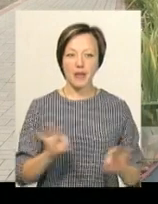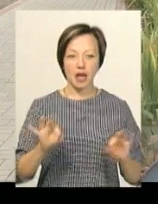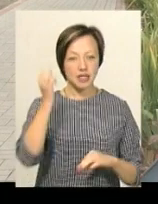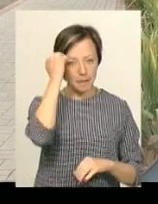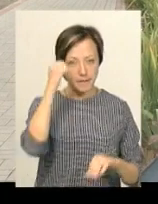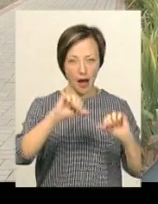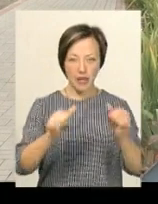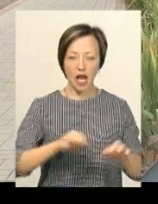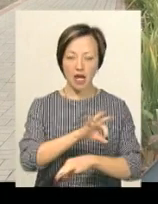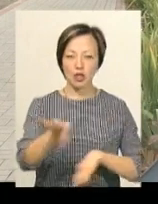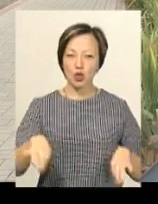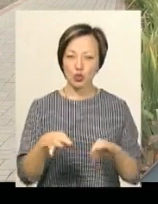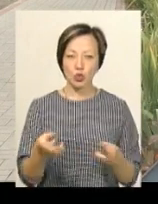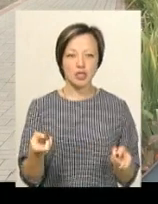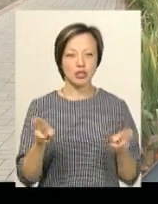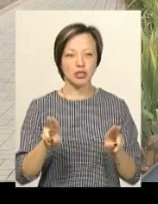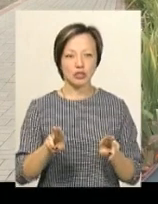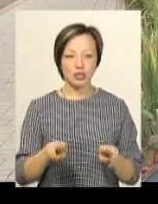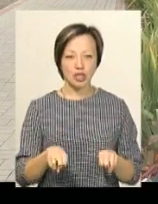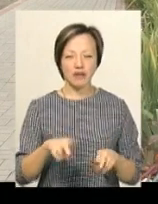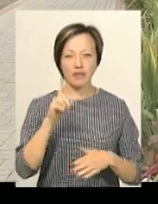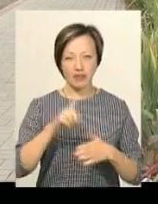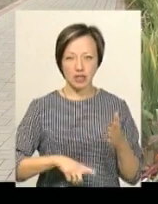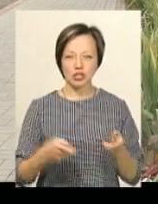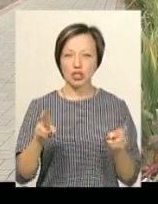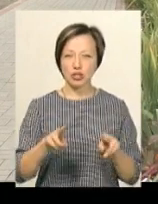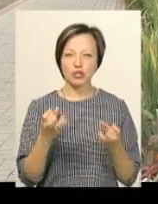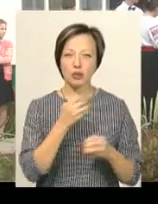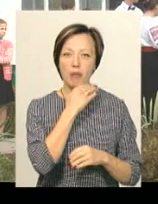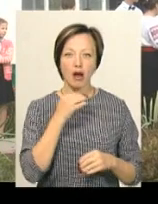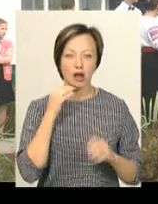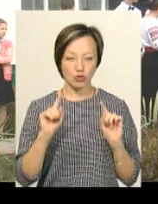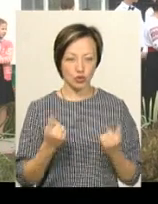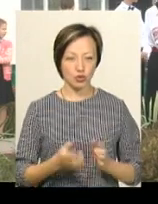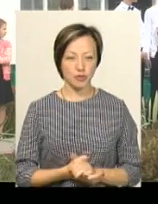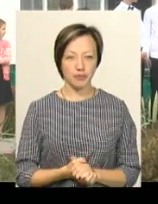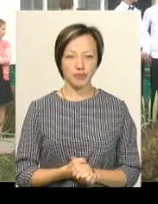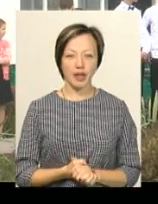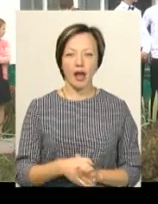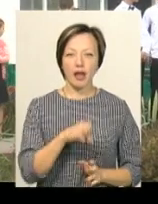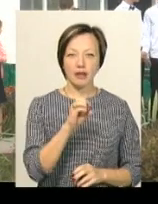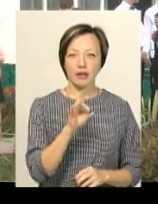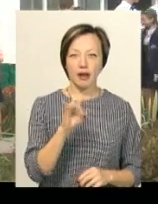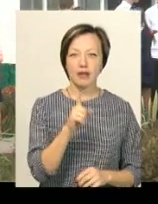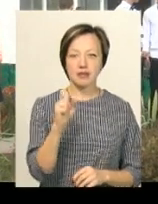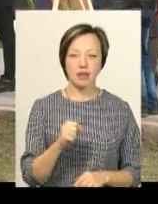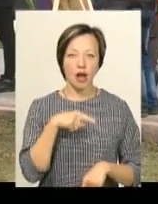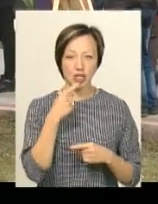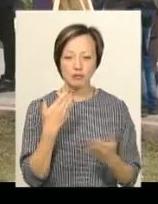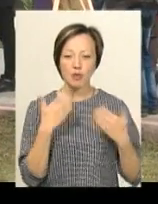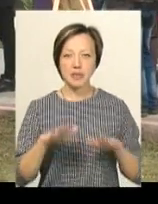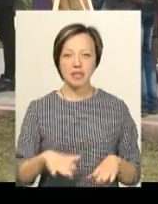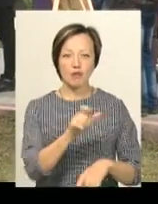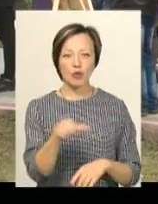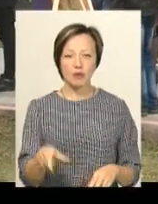пам'ятки архітектури, які залишилися, а вірте мені залишилося іще дуже багато. Тереза Журавська каже, під час спілкування з місцевими людьми